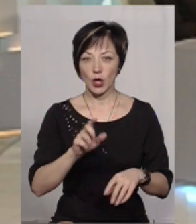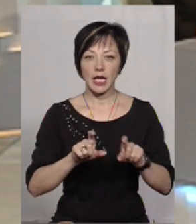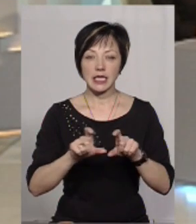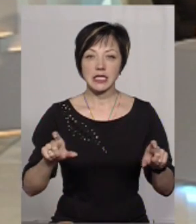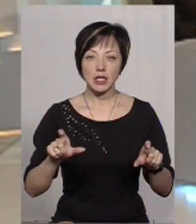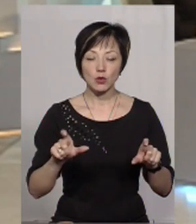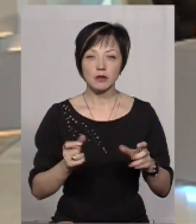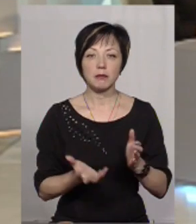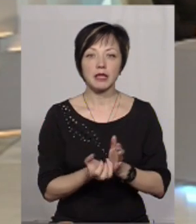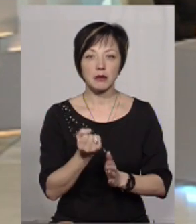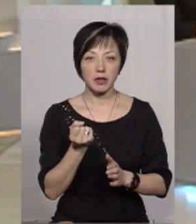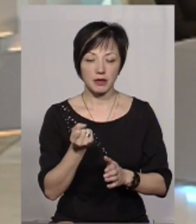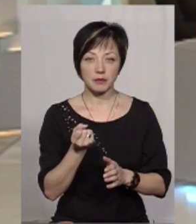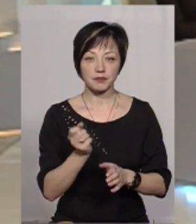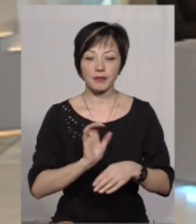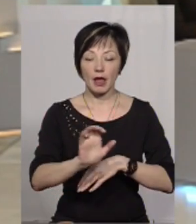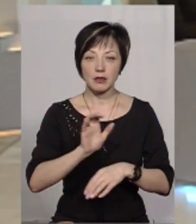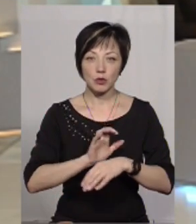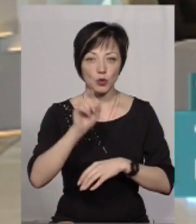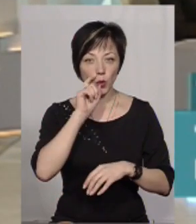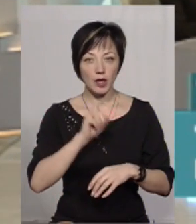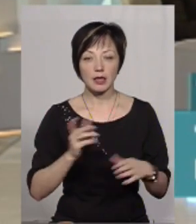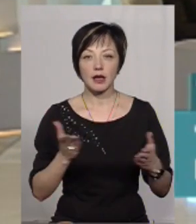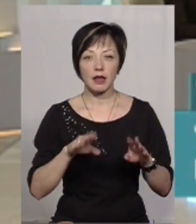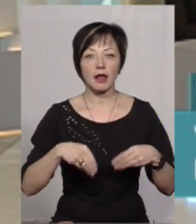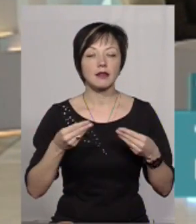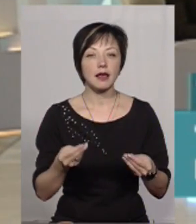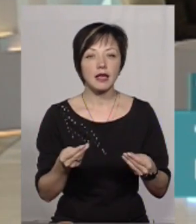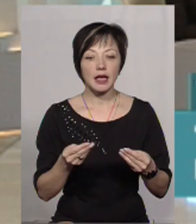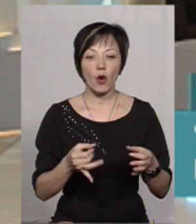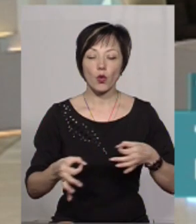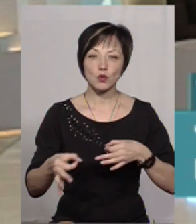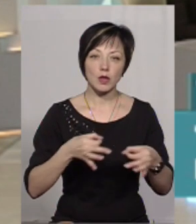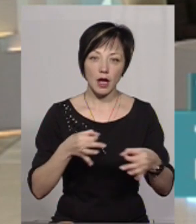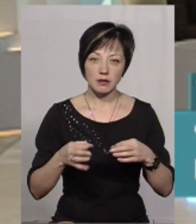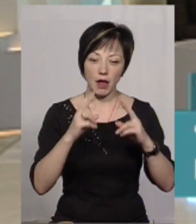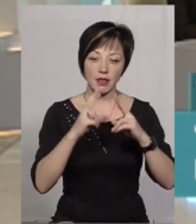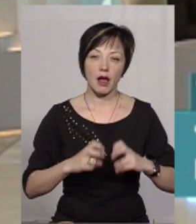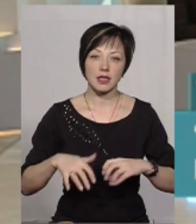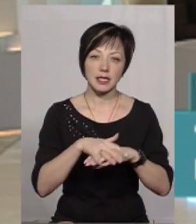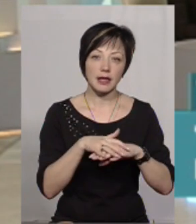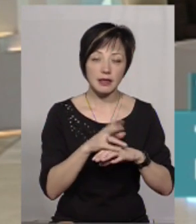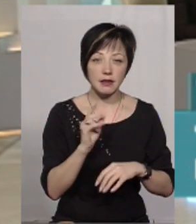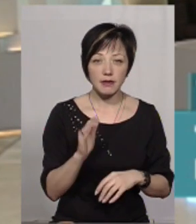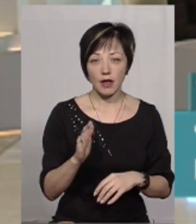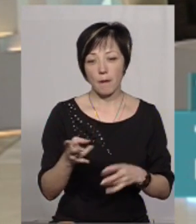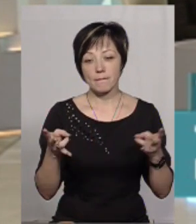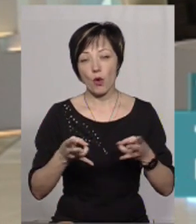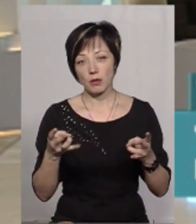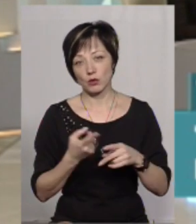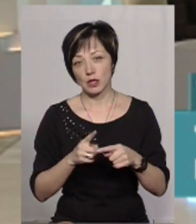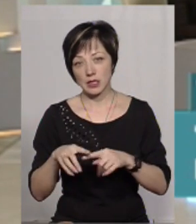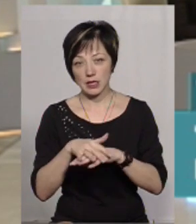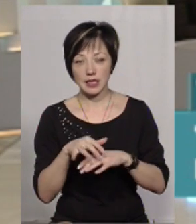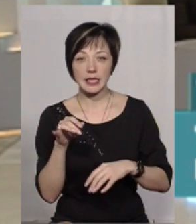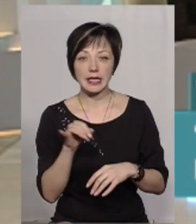інституцію з підтримки експорту України, який надає і консультації щодо аналізу ринків, і попиту на